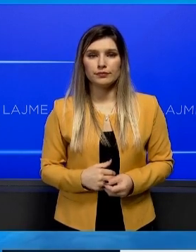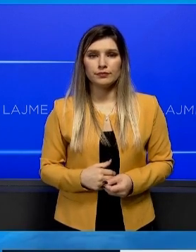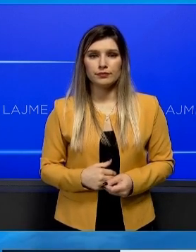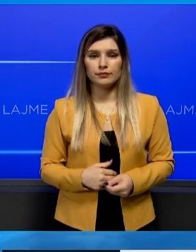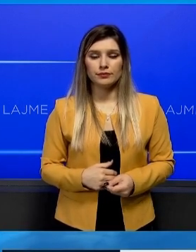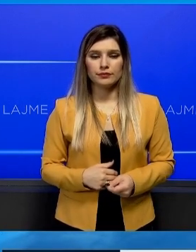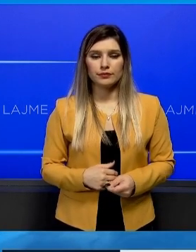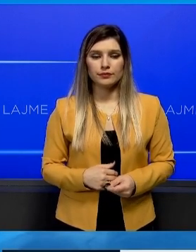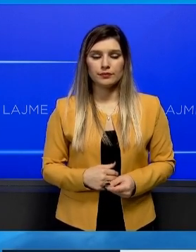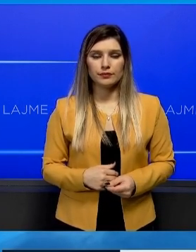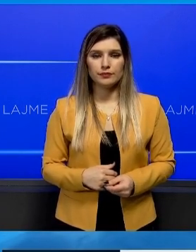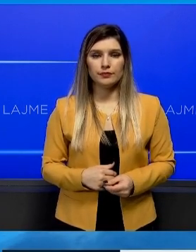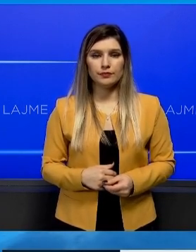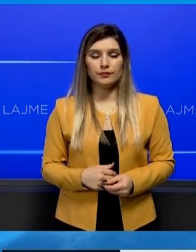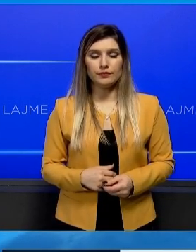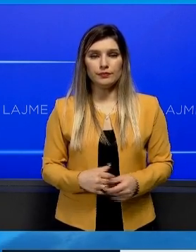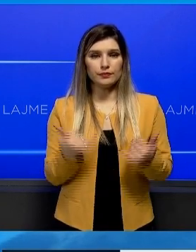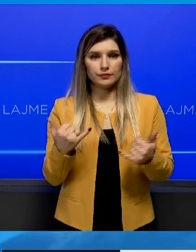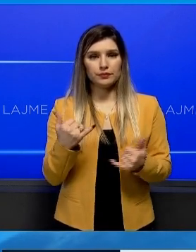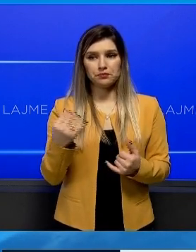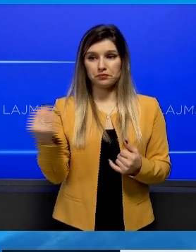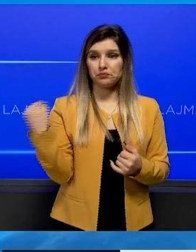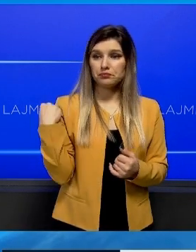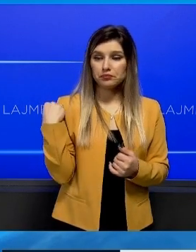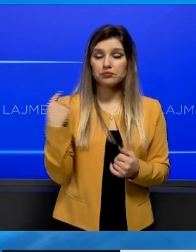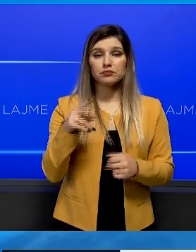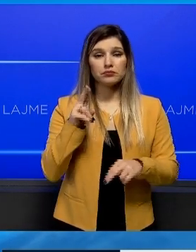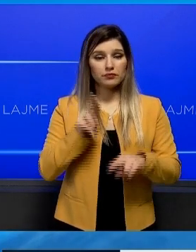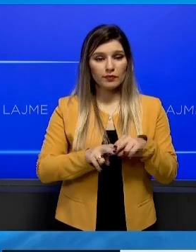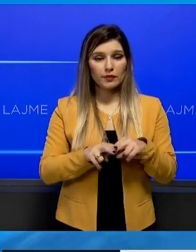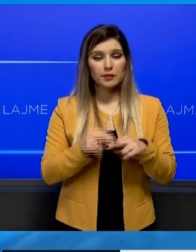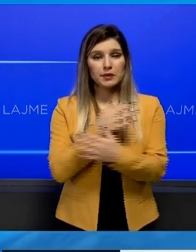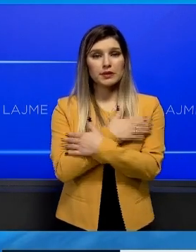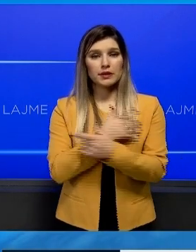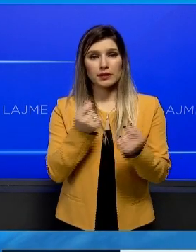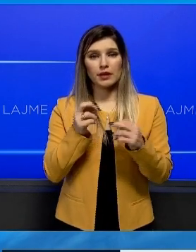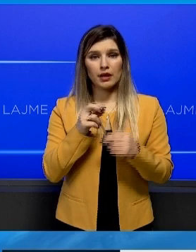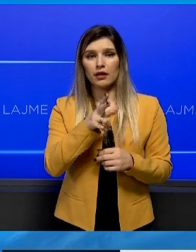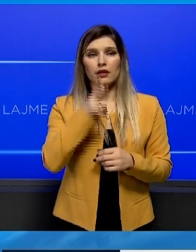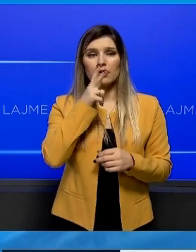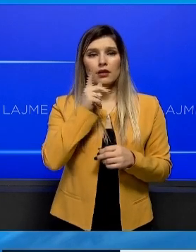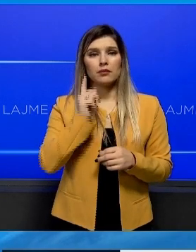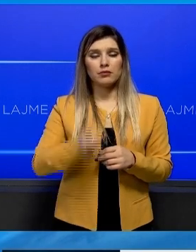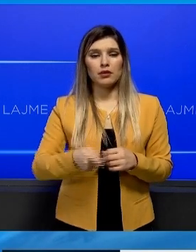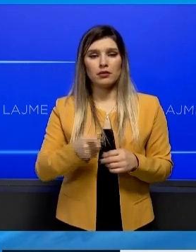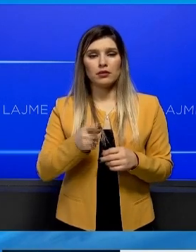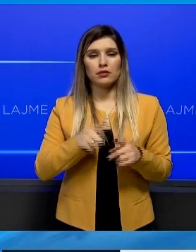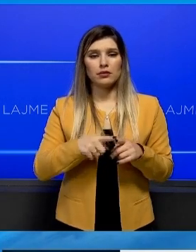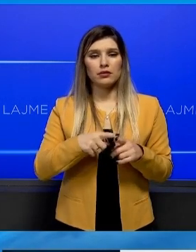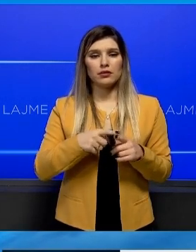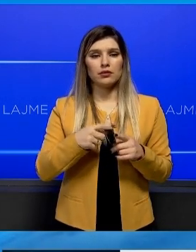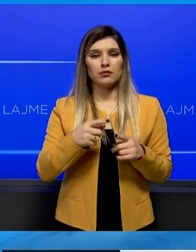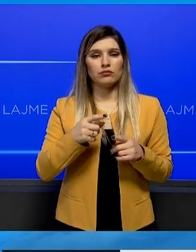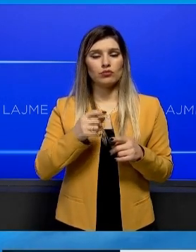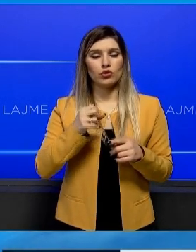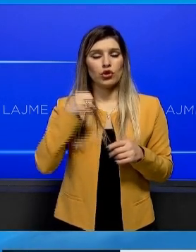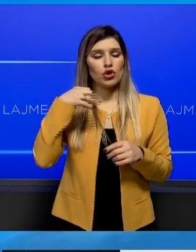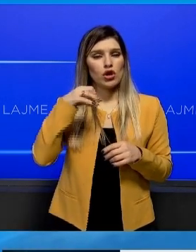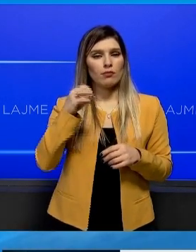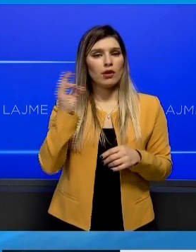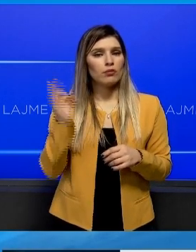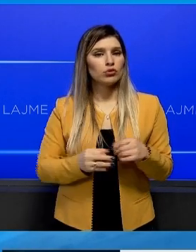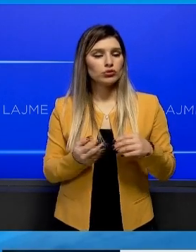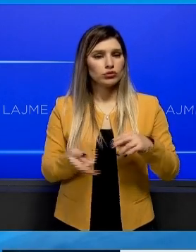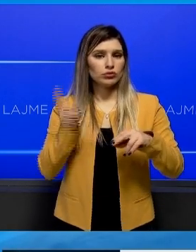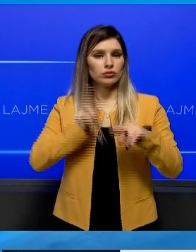po unë njëftuam, pat e drejt që vendimi i regulatorit është për rritje të 100% të energjisë elektrike